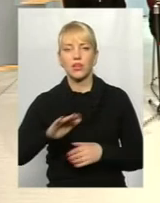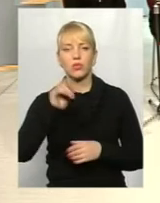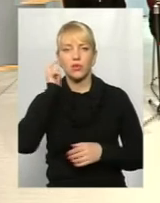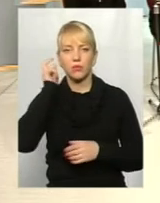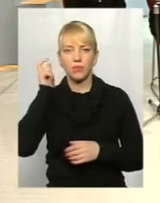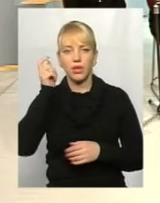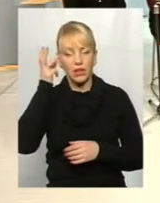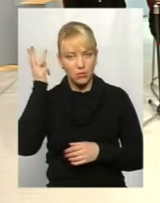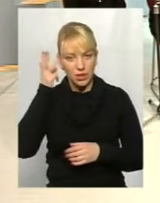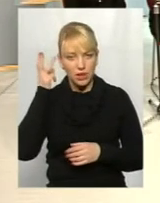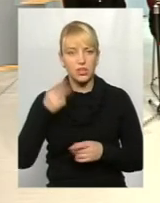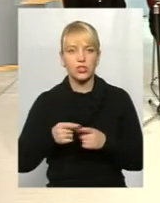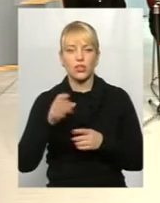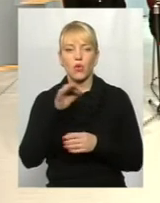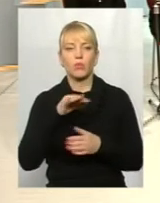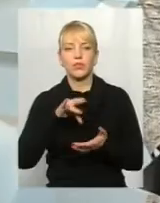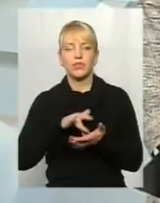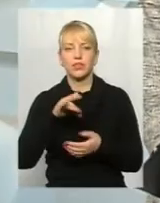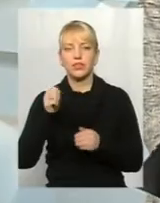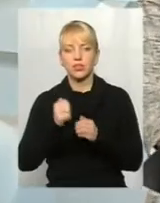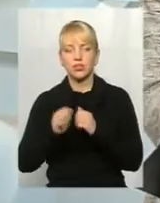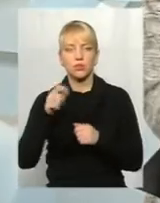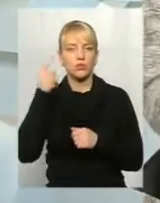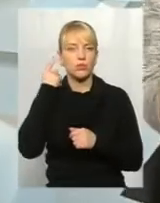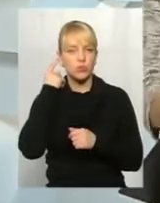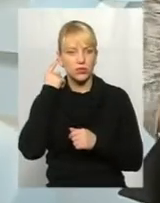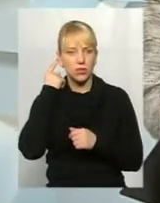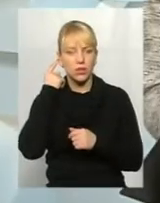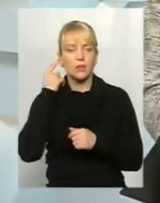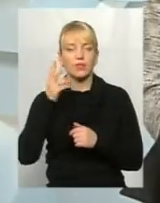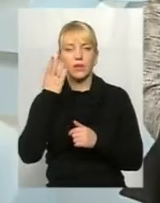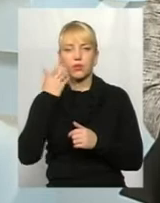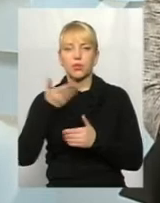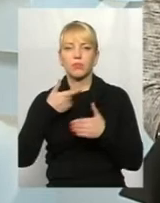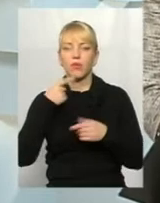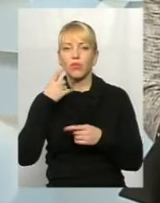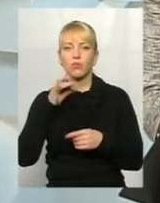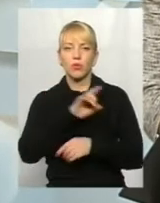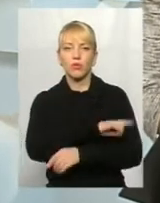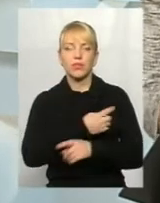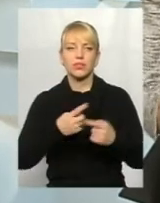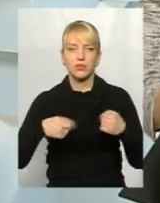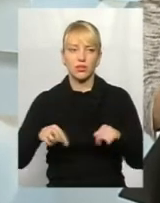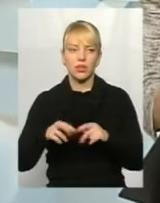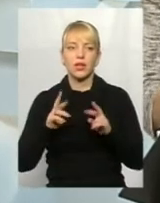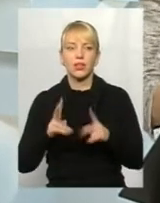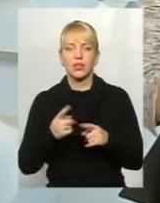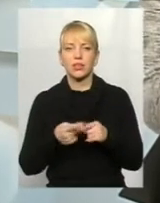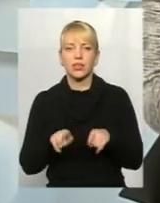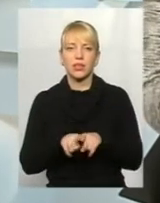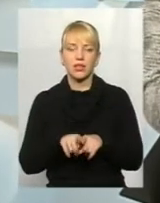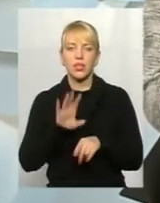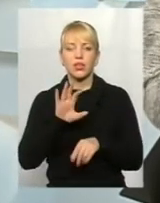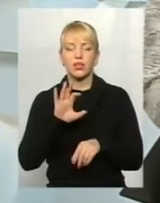про обласний центр, як часто можна почути, коли ми говоримо про медицину, як такий собі